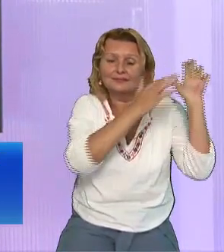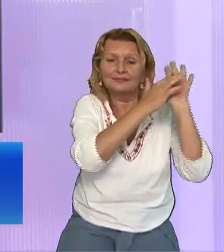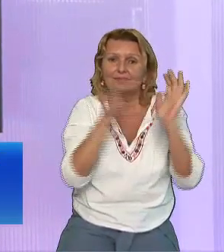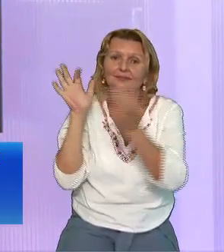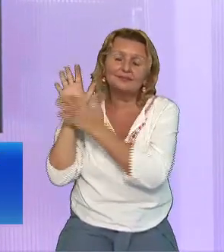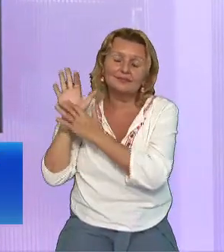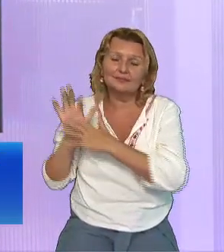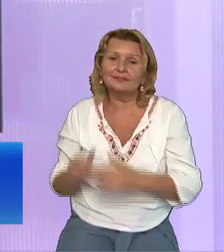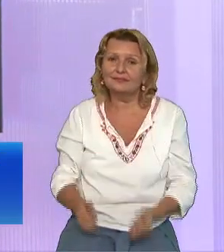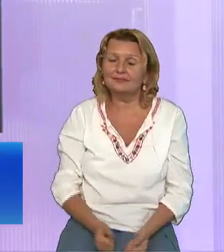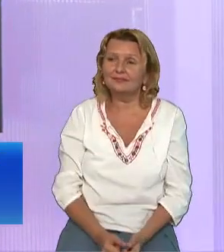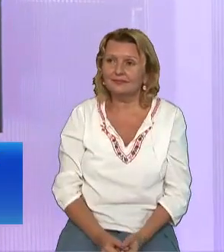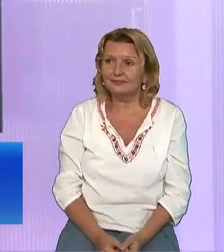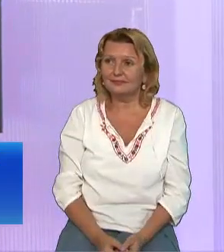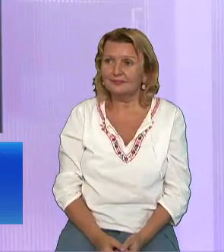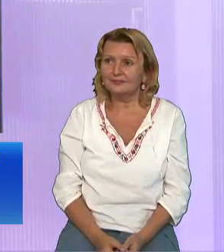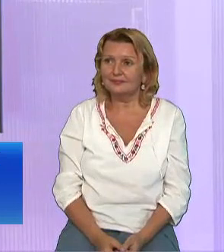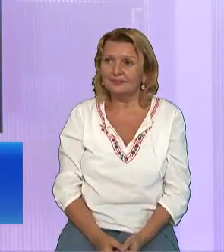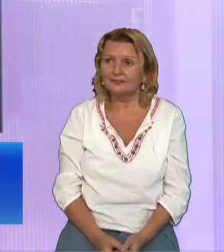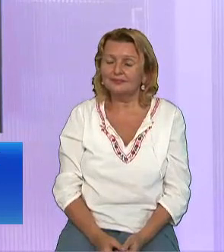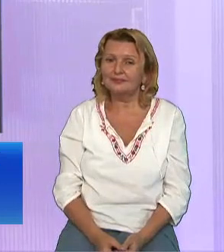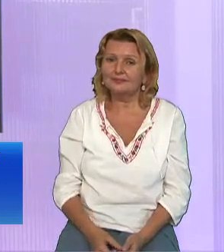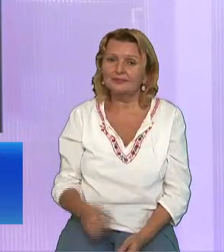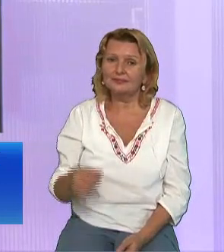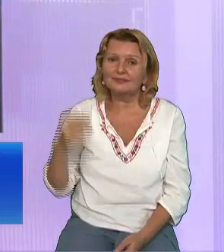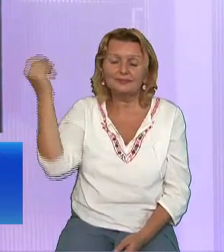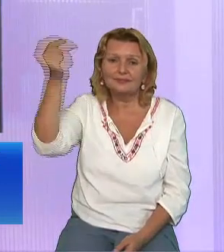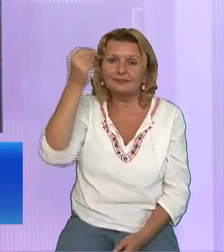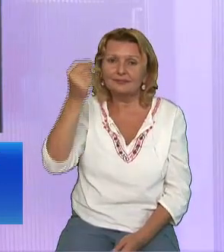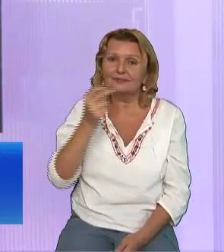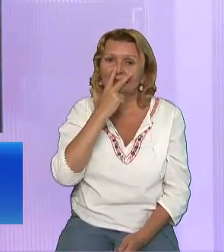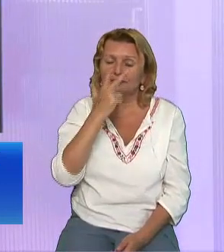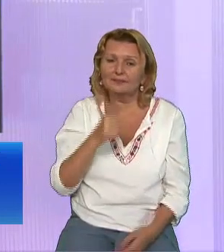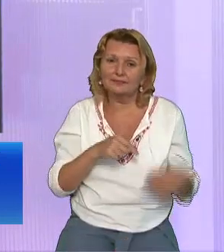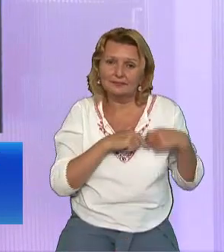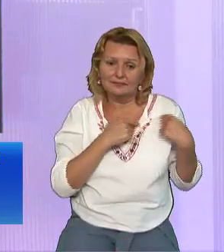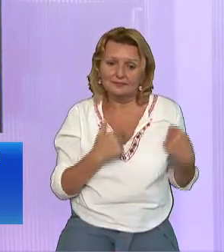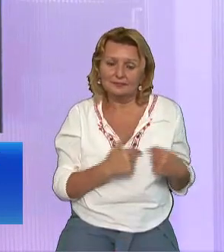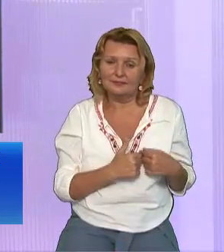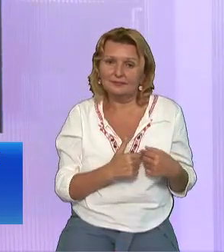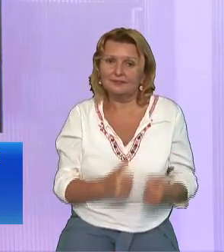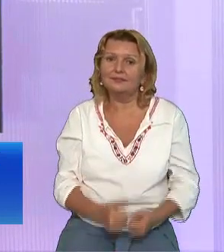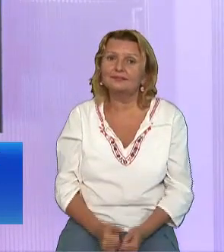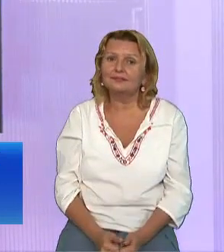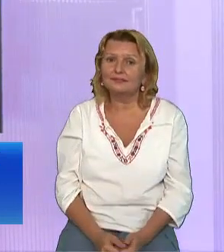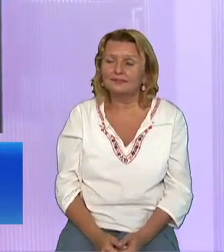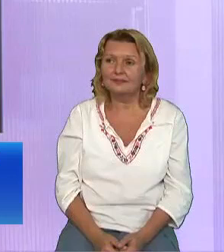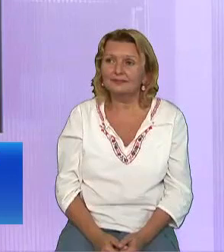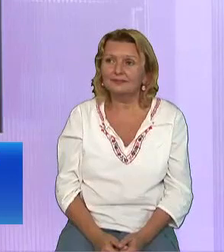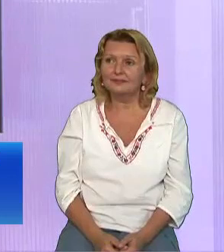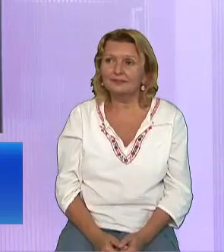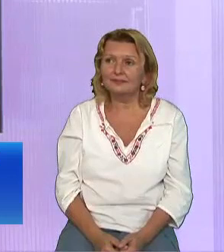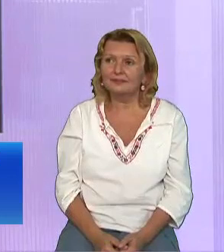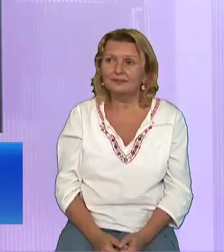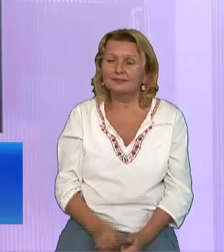se uită la ceea ce se uită oamenii Dumnezeu se uită la inimă Și omul se uită la ceea ce izbește ochii Dar Domnul vrea să se uită la